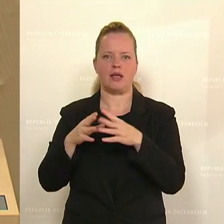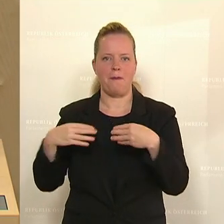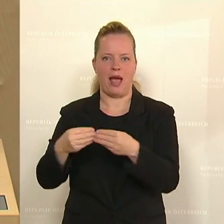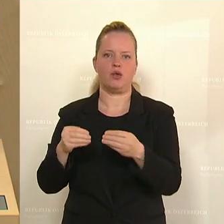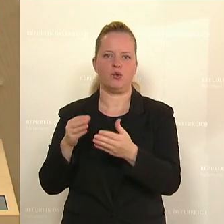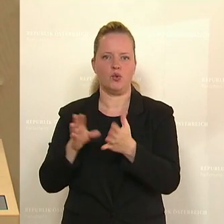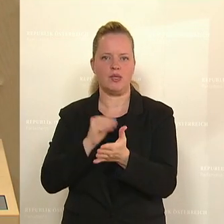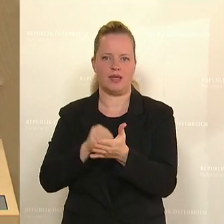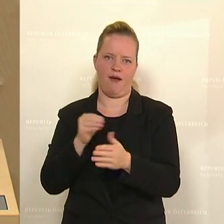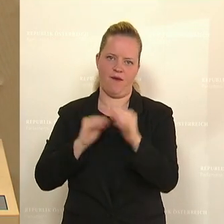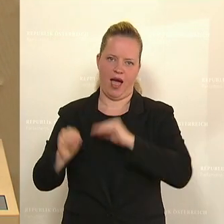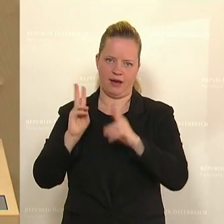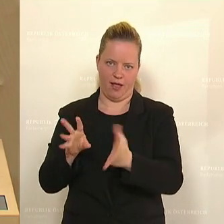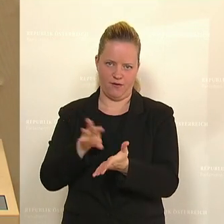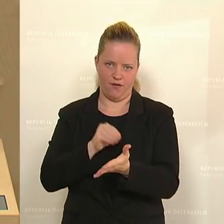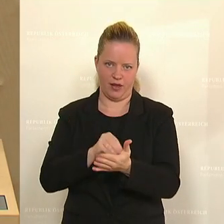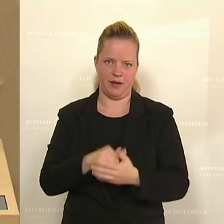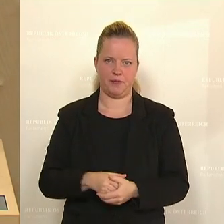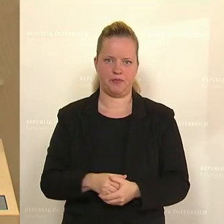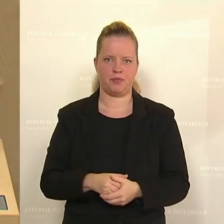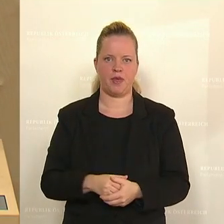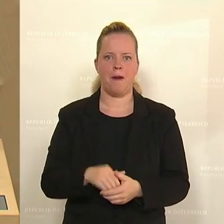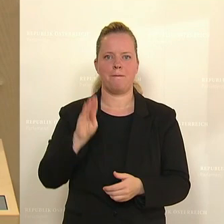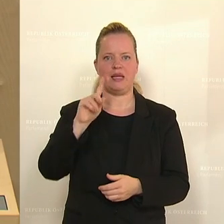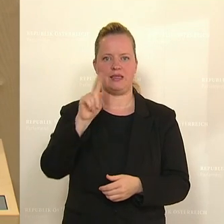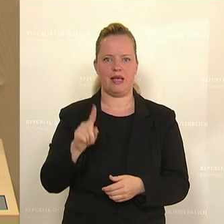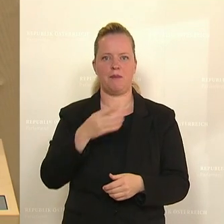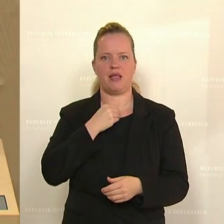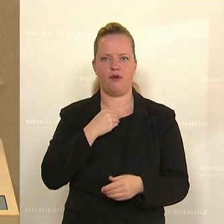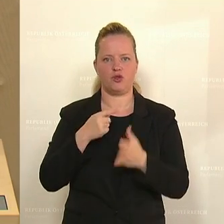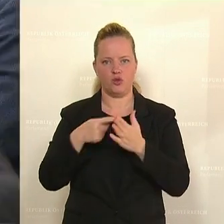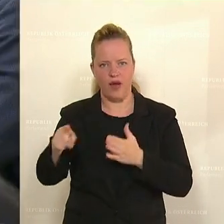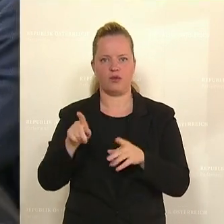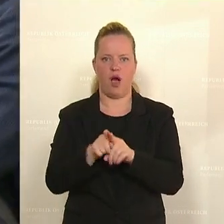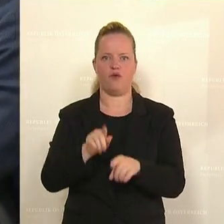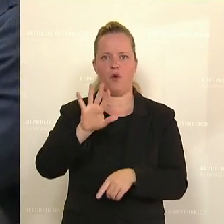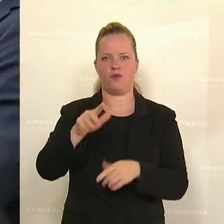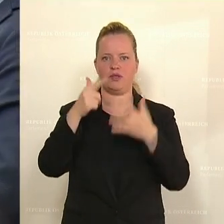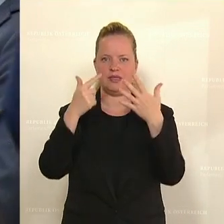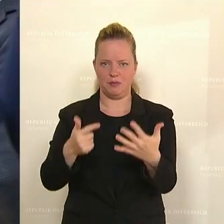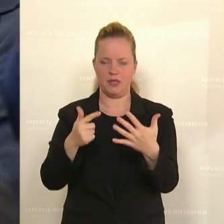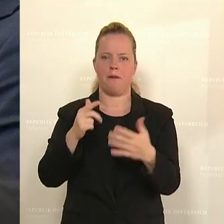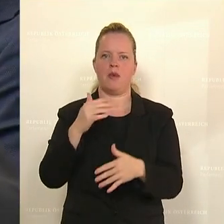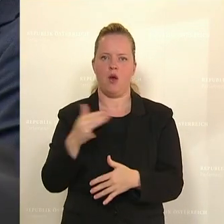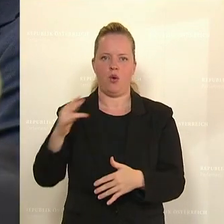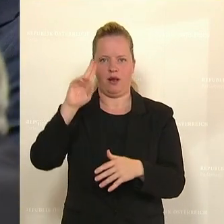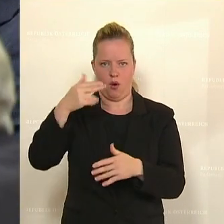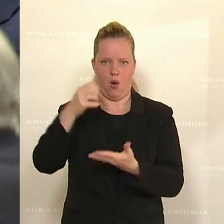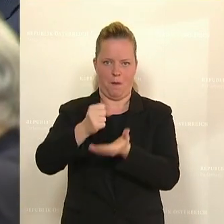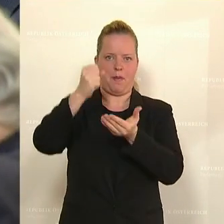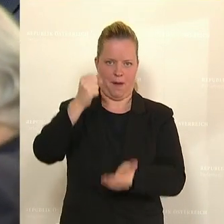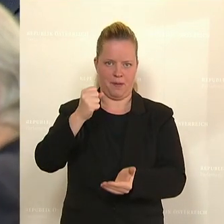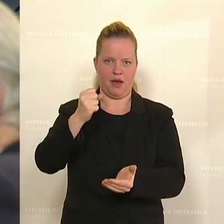kann. Ebenso werden die BZ-Zuteilungen, also die Bedarfszuweisungen auf 75 Millionen Euro aufgestockt, die sich in eine freie